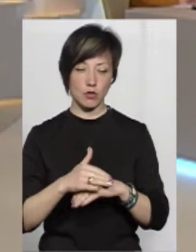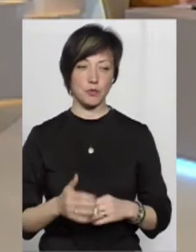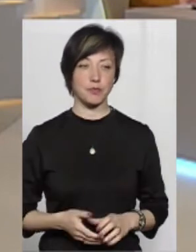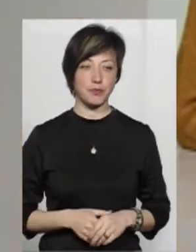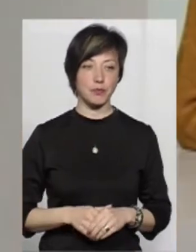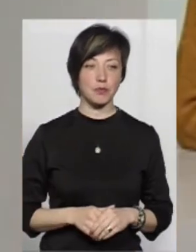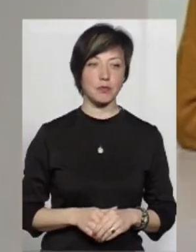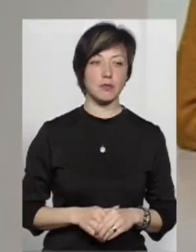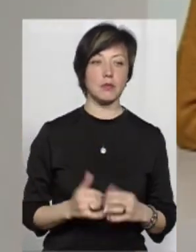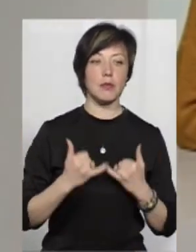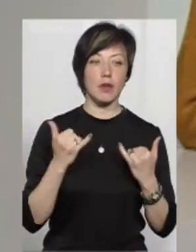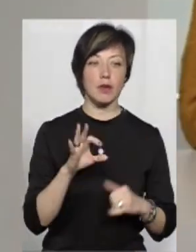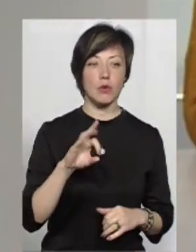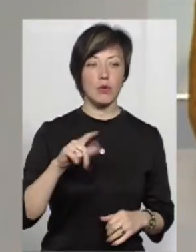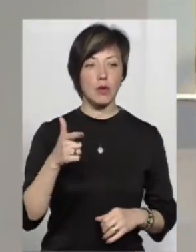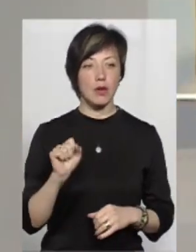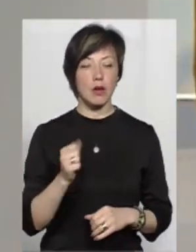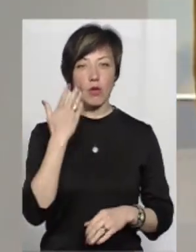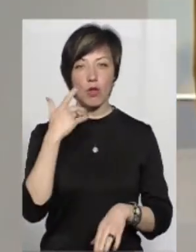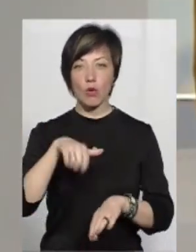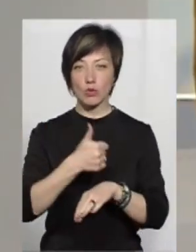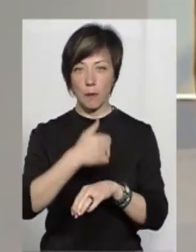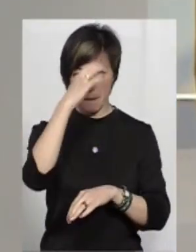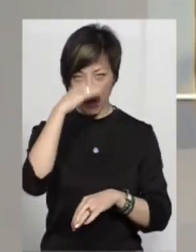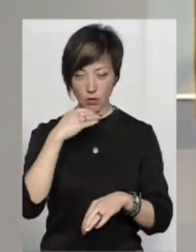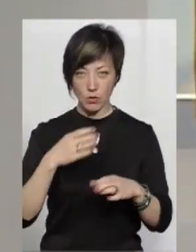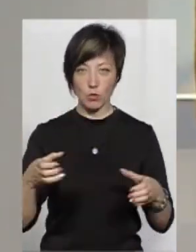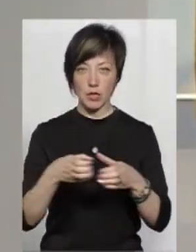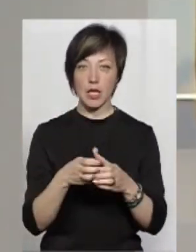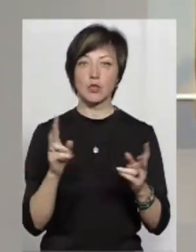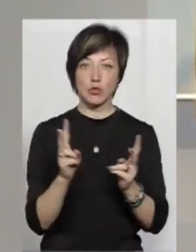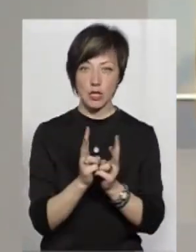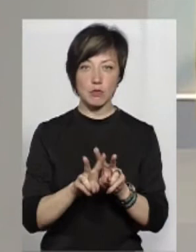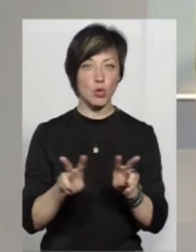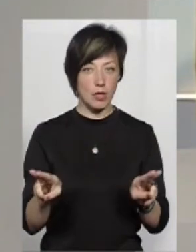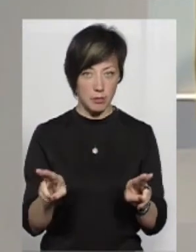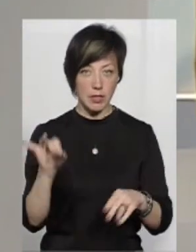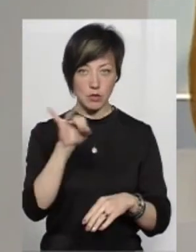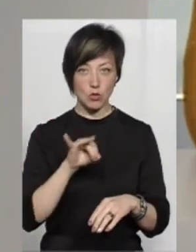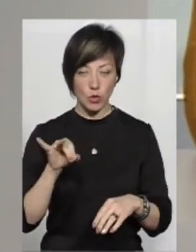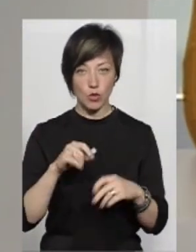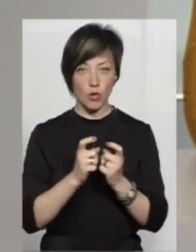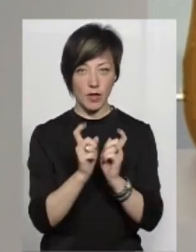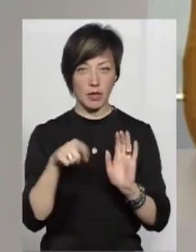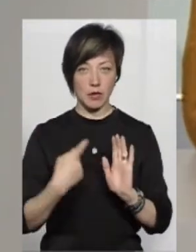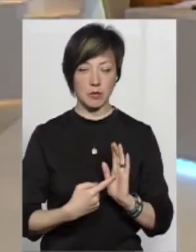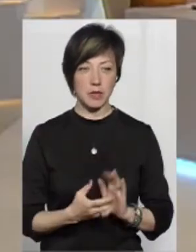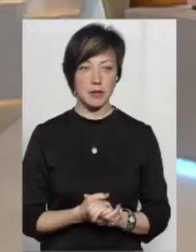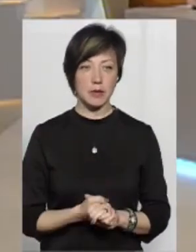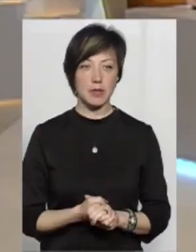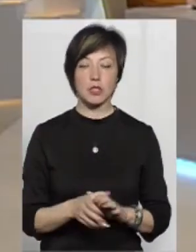Пані Ольгу, відколи очолюєте «Батьківську ініціативу»? Стикались з подібними історіями чи конфліктами?